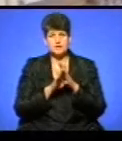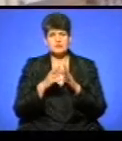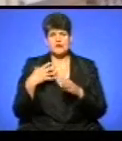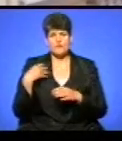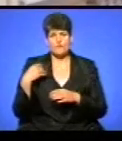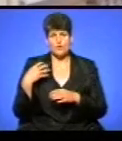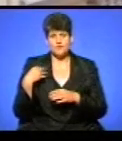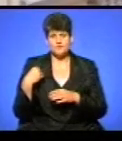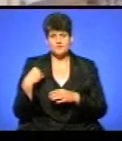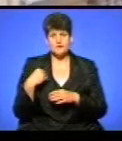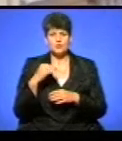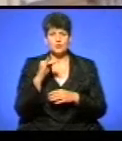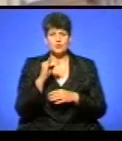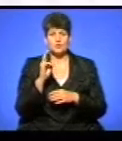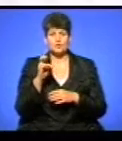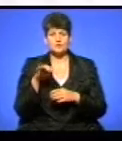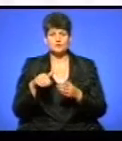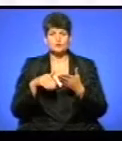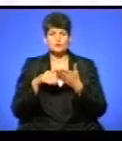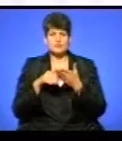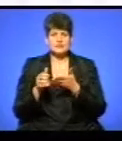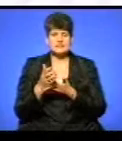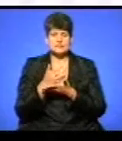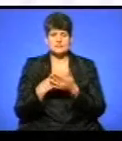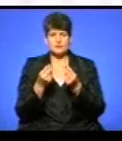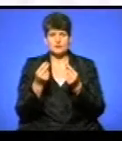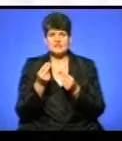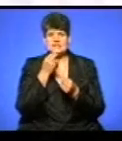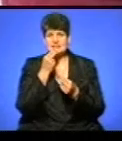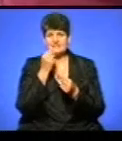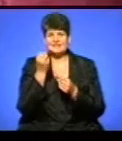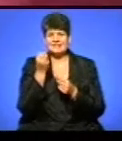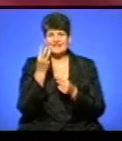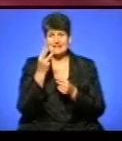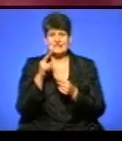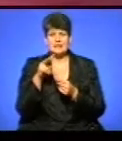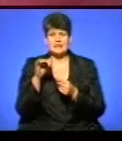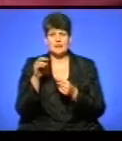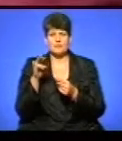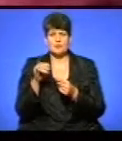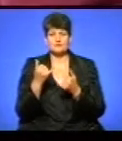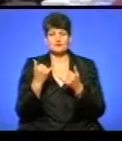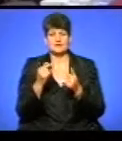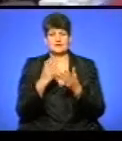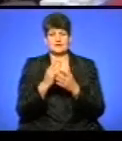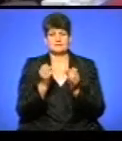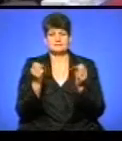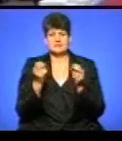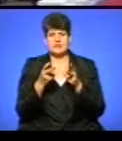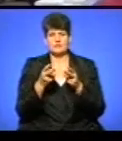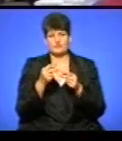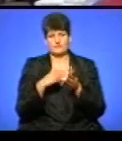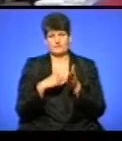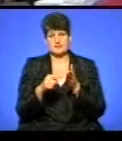Волонтер Юрій Кулик, щоб допомогти у зібранні коштів, з'їв 13 лимонів. Нині у його руках спеціальна відзнака. Лимонів було